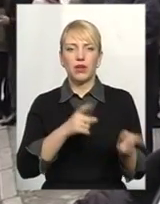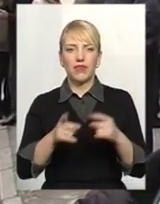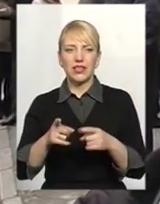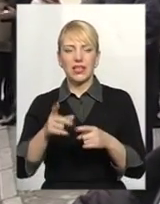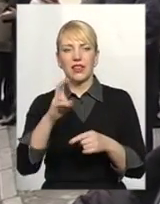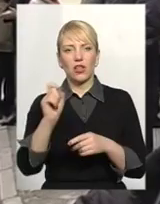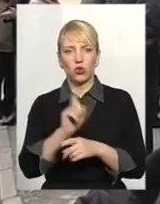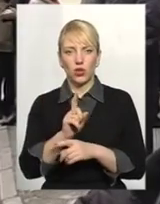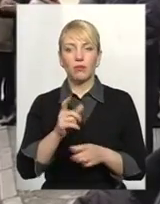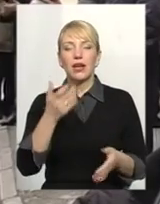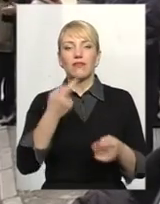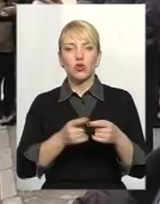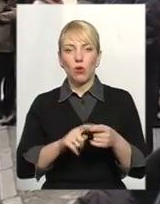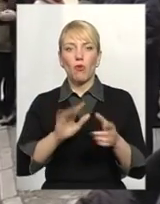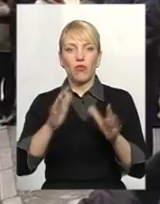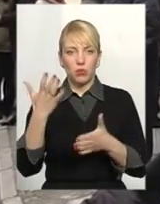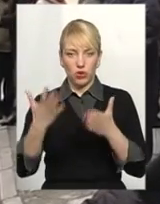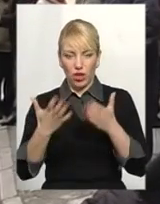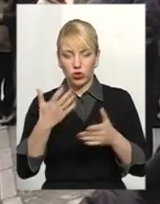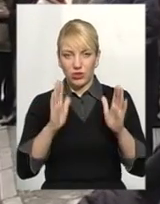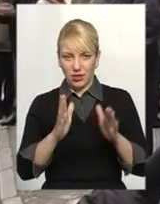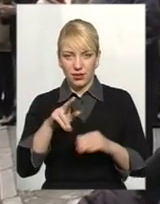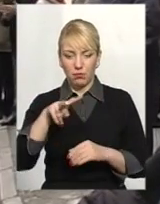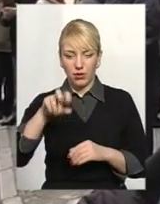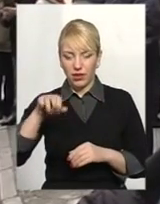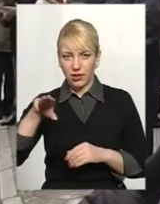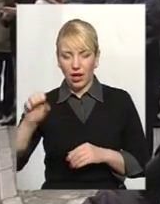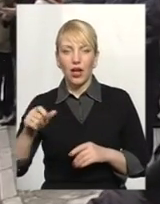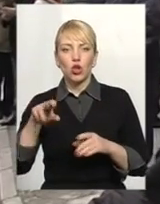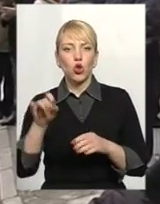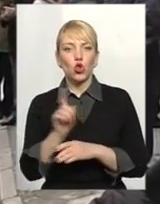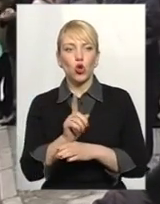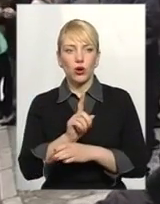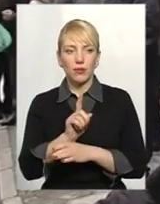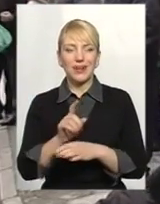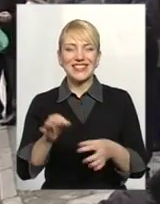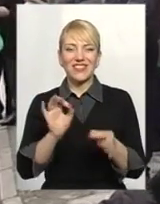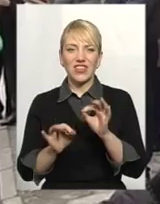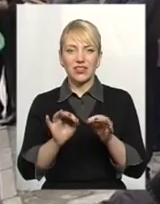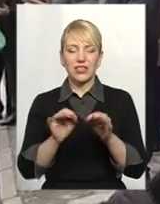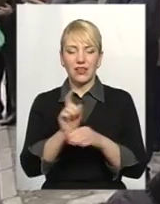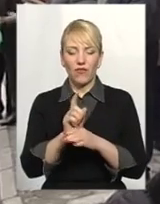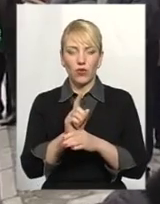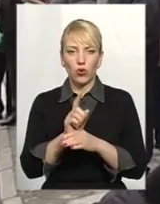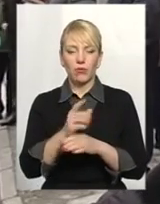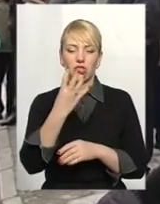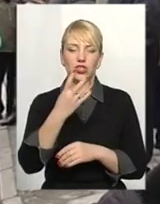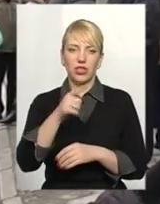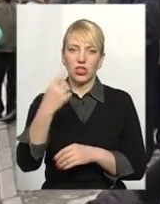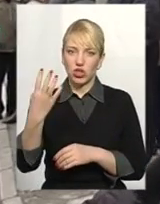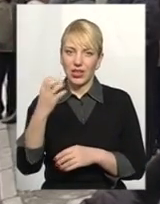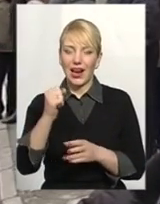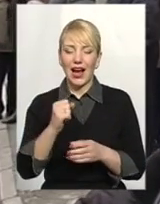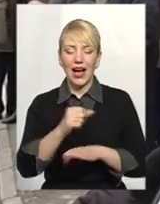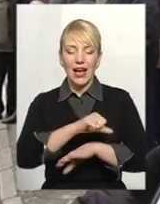в кодексі. В даному випадку, якщо це тільки плита, то норма, звичайно, для споживачів 4,4 куба,